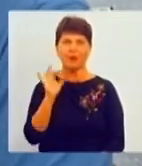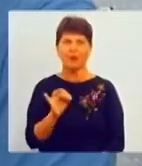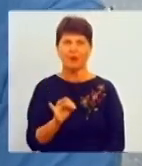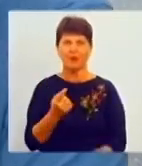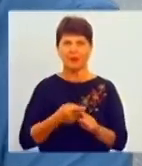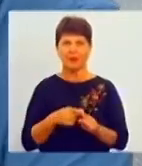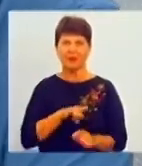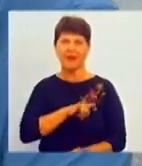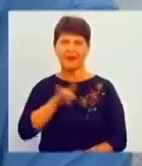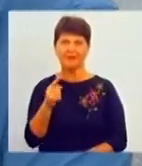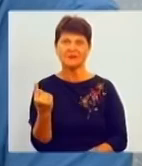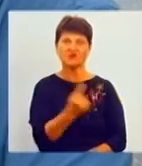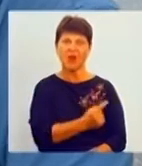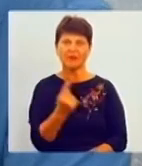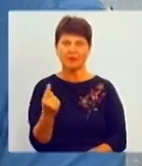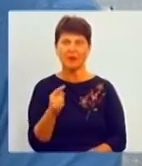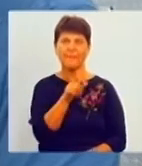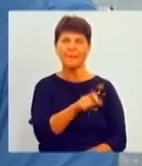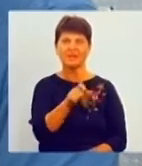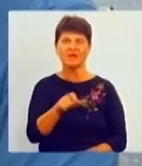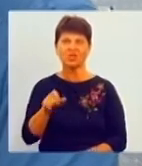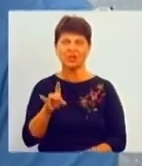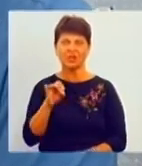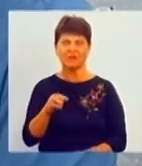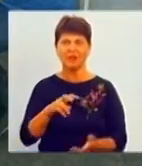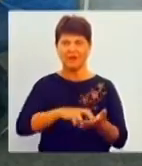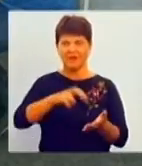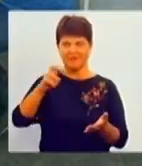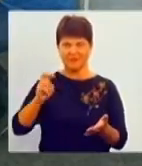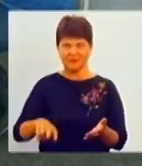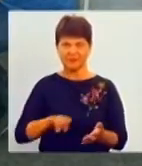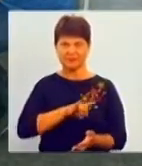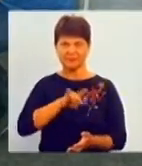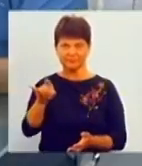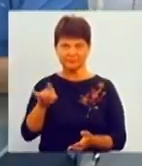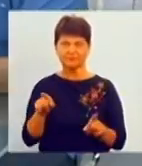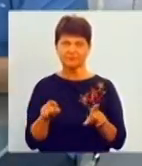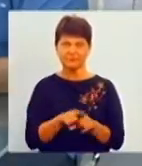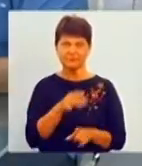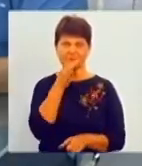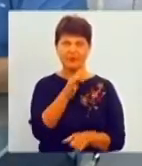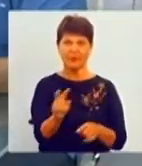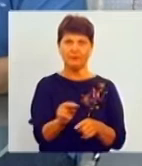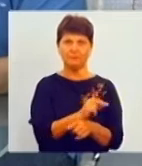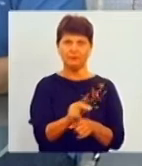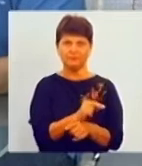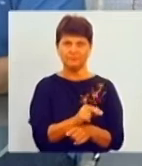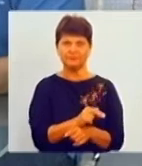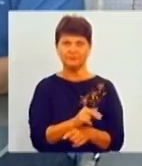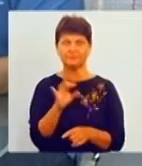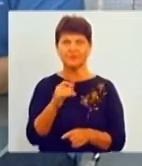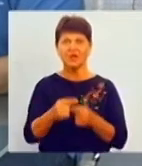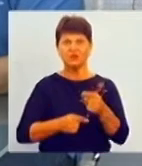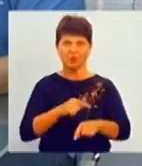рейс пасажирів висадили з літака, його, так сказати, зремонтували. І через